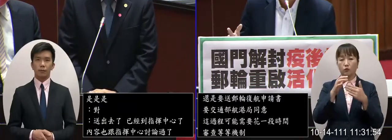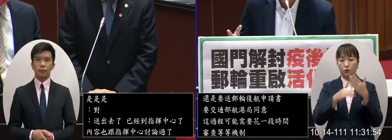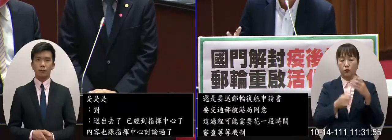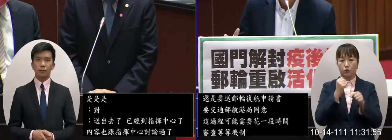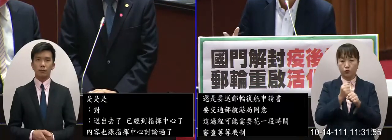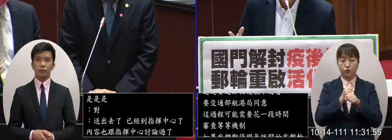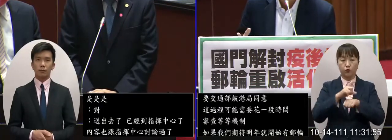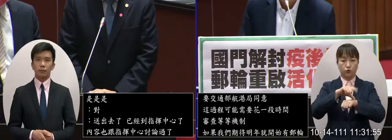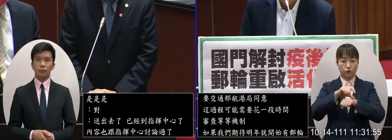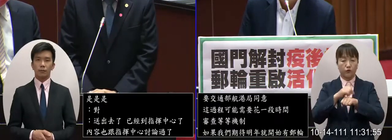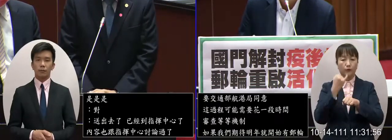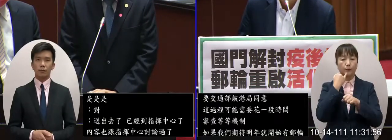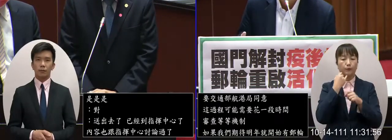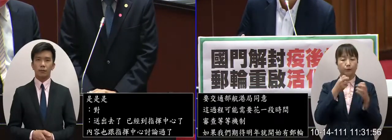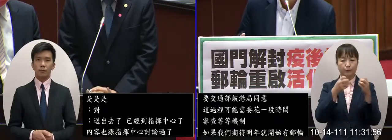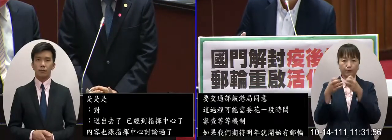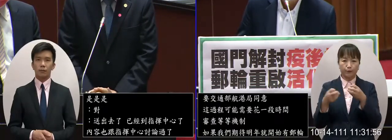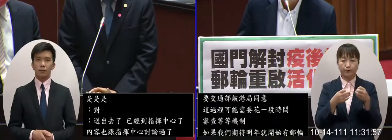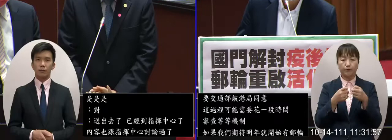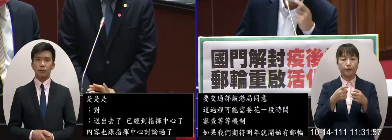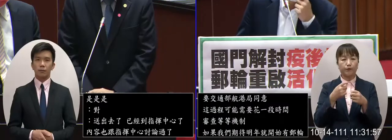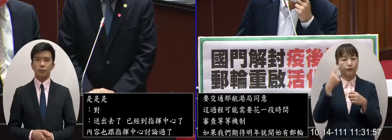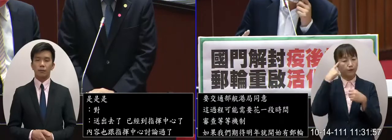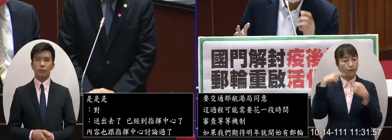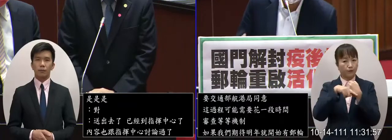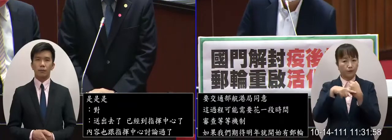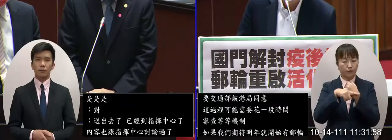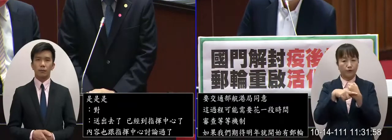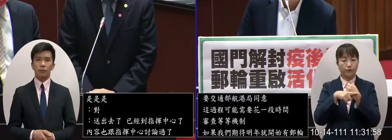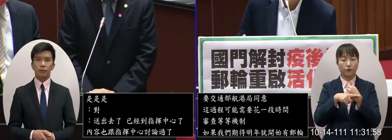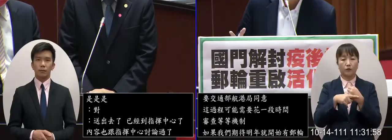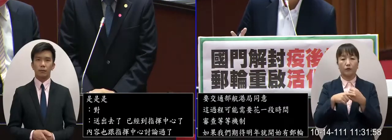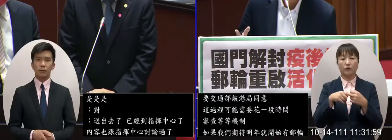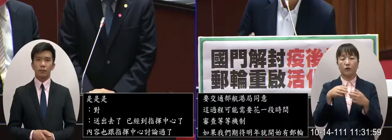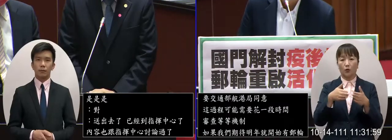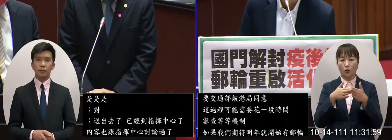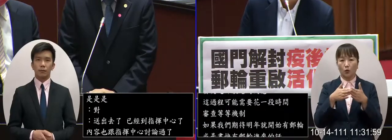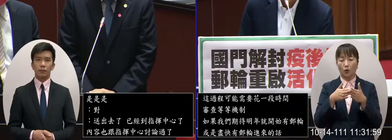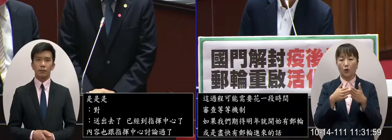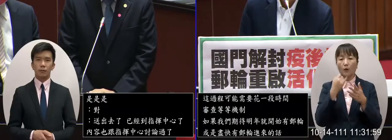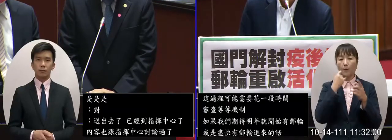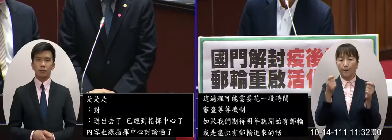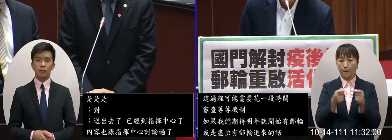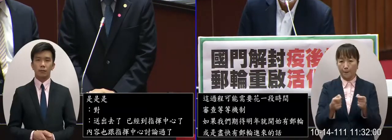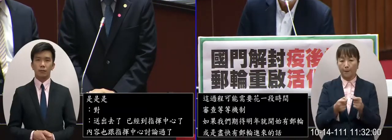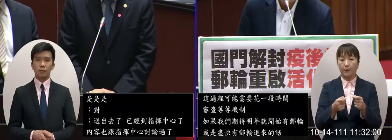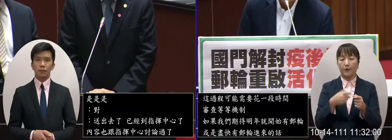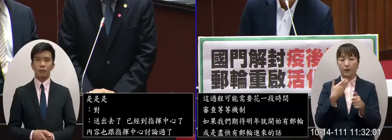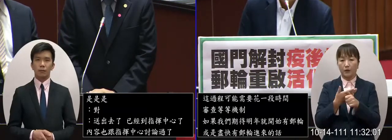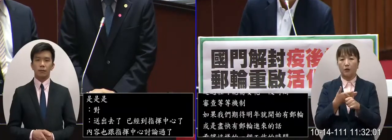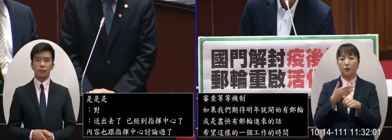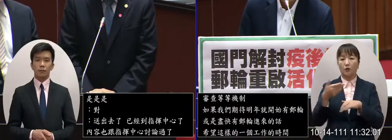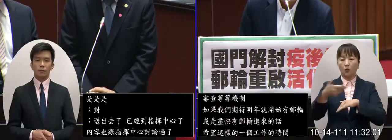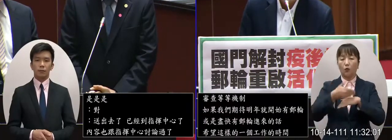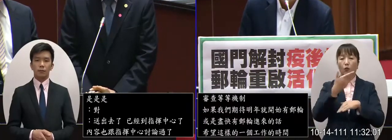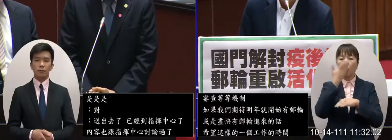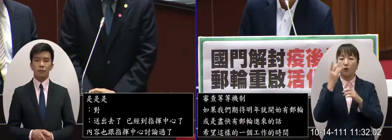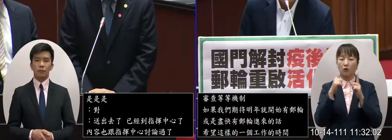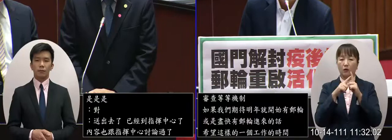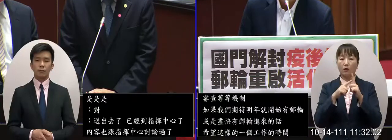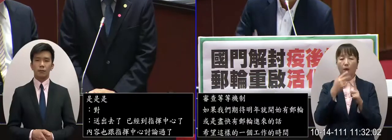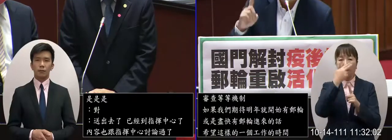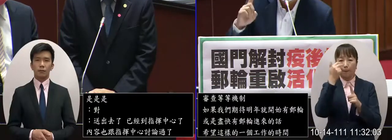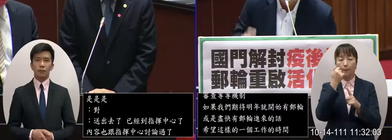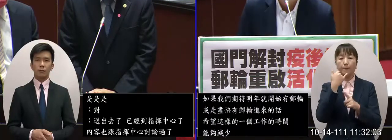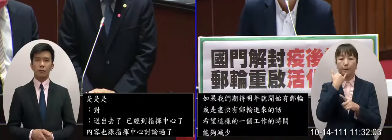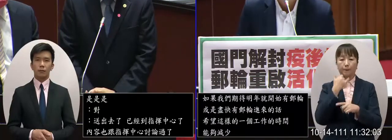工作的時間能夠檢討我們行政處理的時間能夠減少的話對於郵輪客來講他們競速的